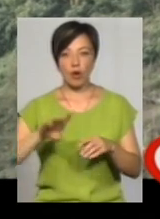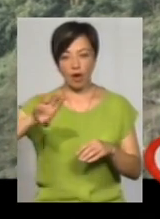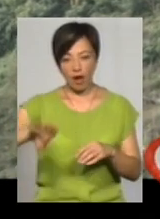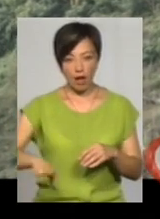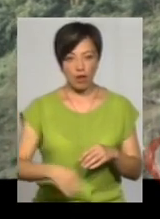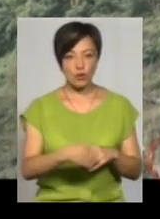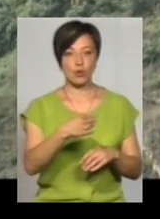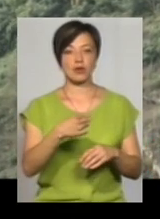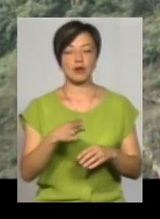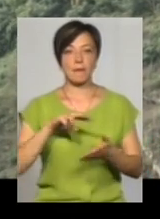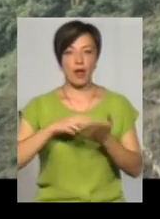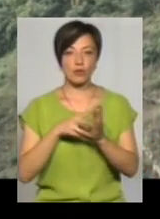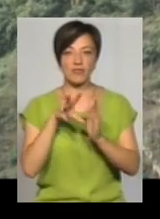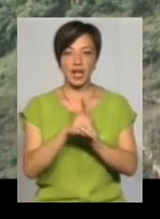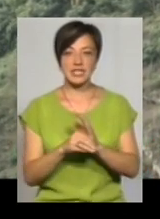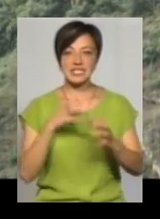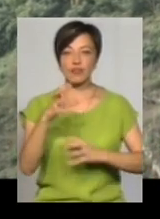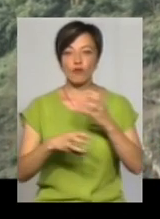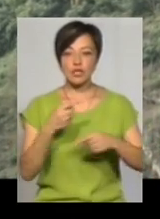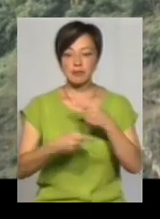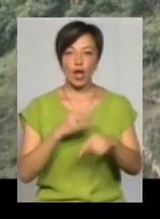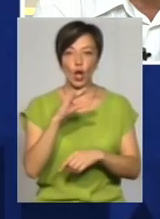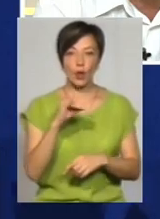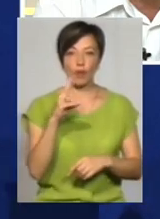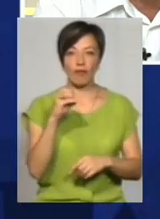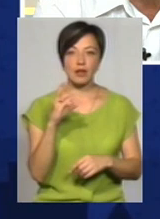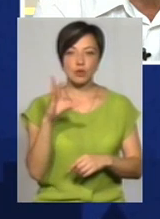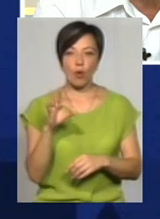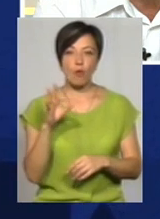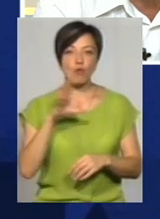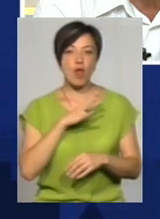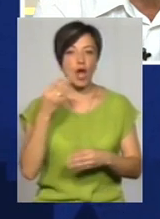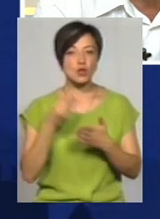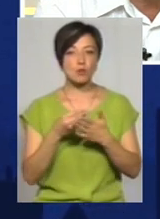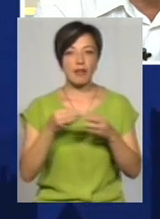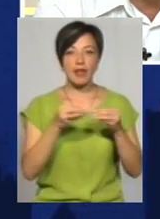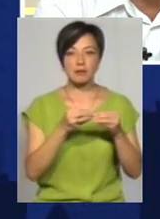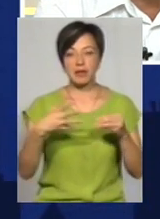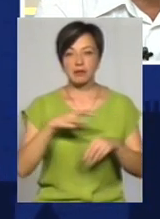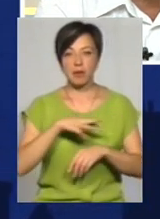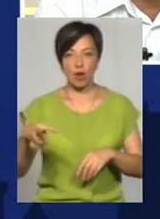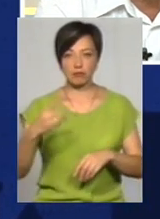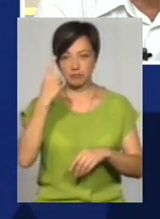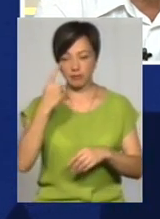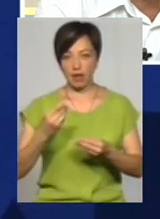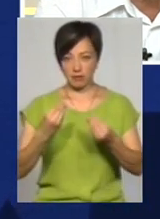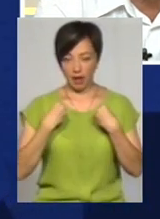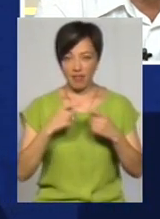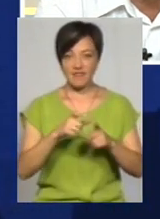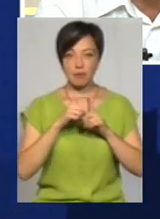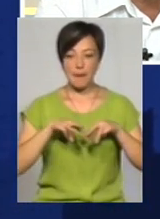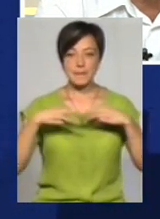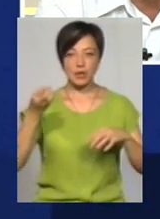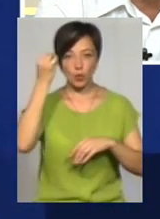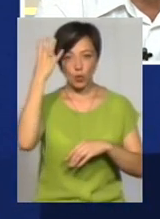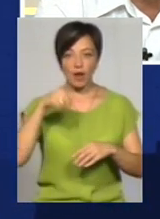світової спадщини ЮНЕСКО. Тоді ж озвучувалася сума 10-15 мільйонів гривень. Натомість ми отримали відповідь з Мінкульту, де вказується, що